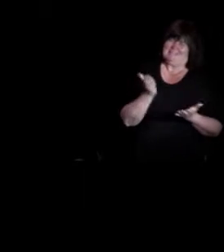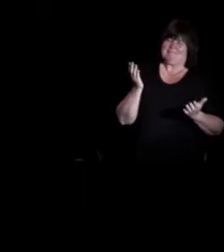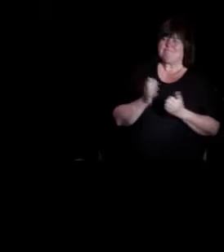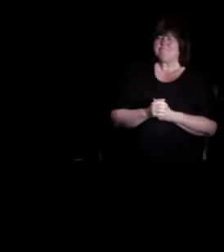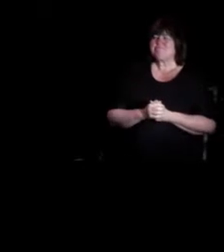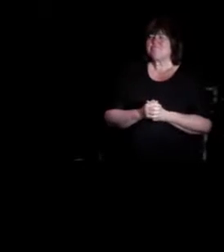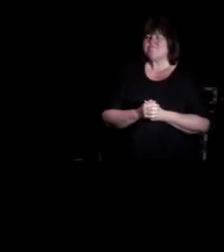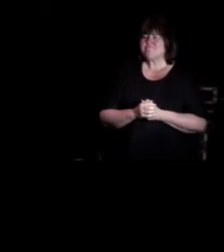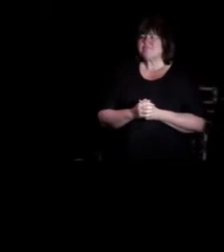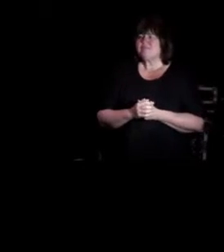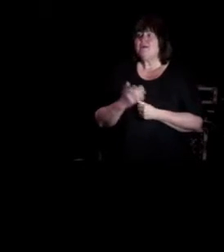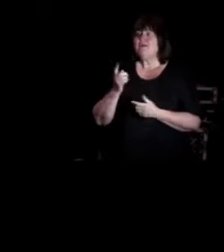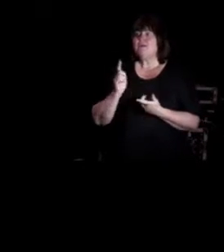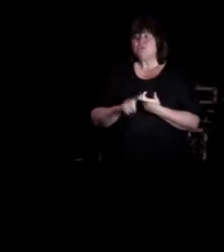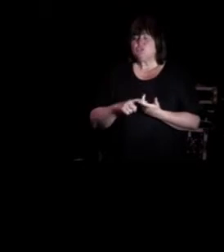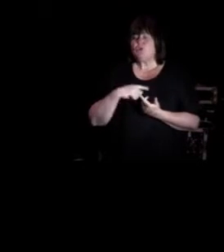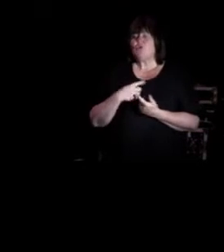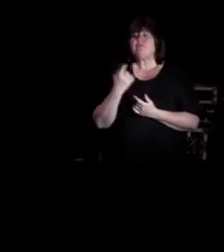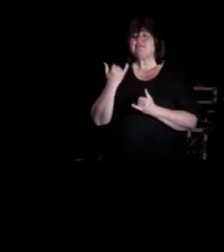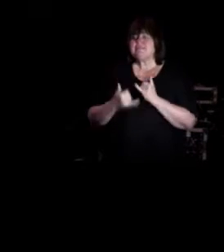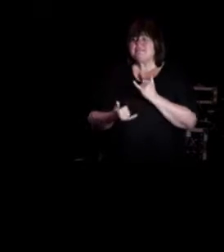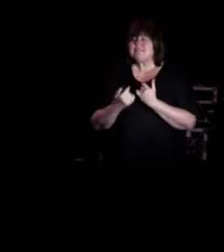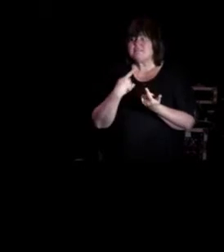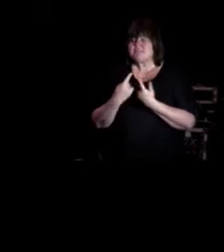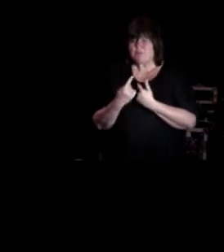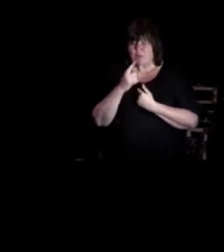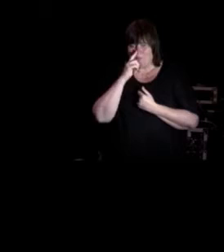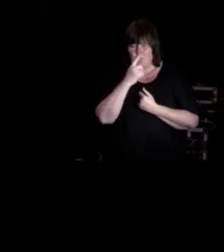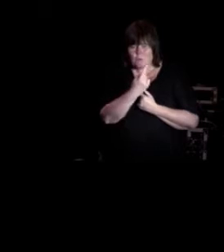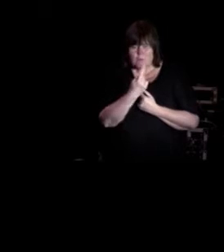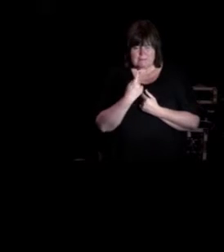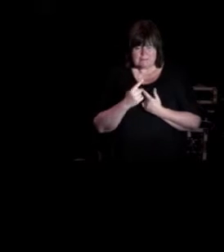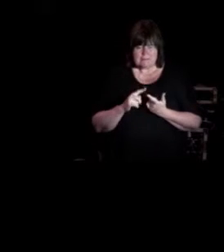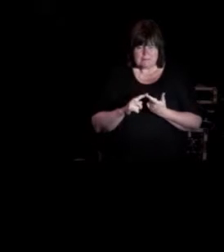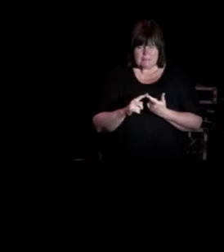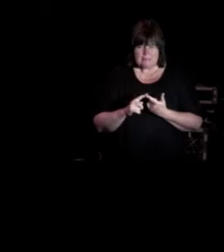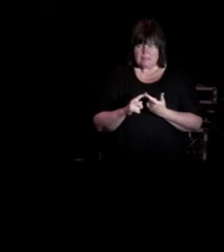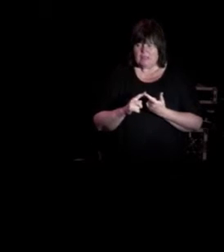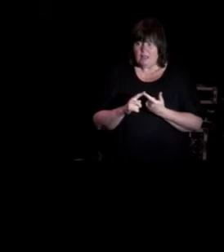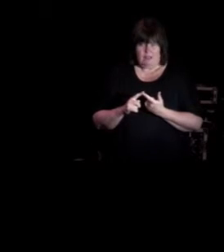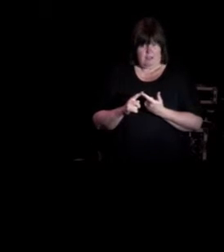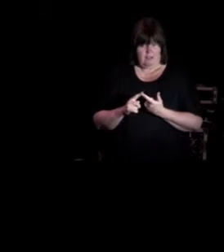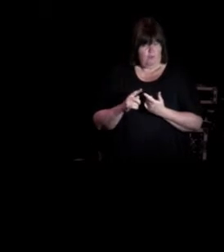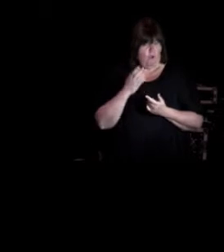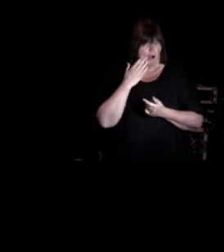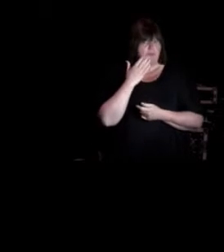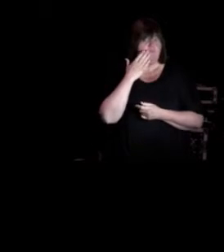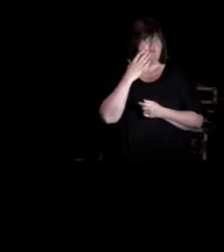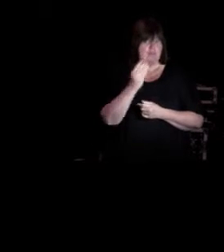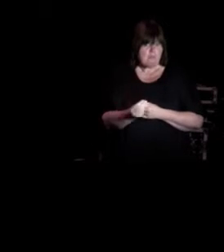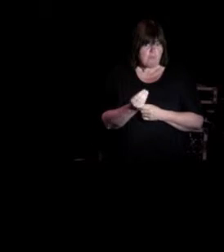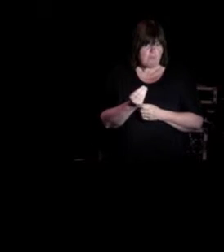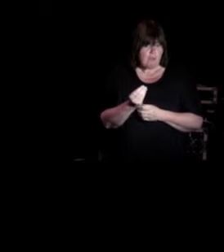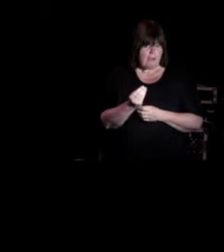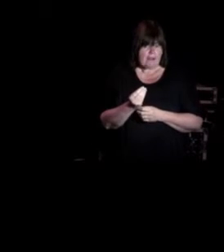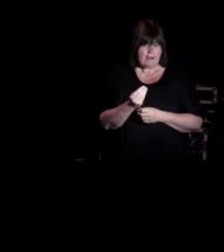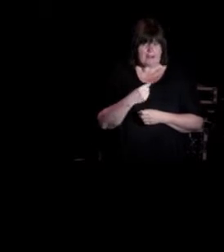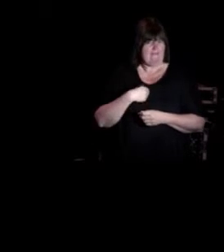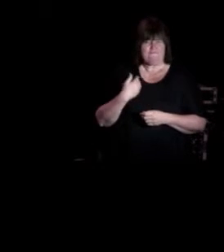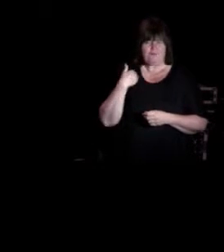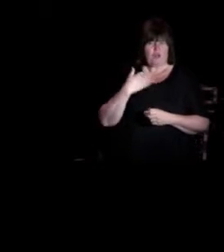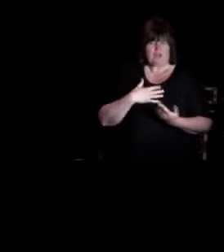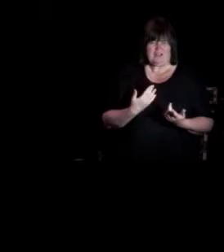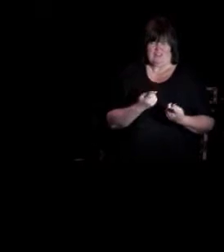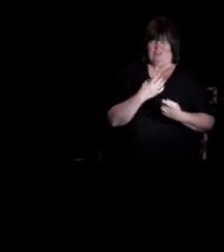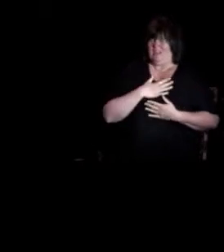til den siste samtalen, og så hadde hun med seg sammoren sin den gangen, og det hadde hun ikke hatt før, og hun var litt sånn ubekvem når hun